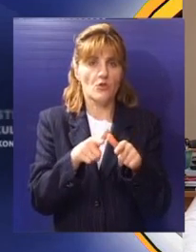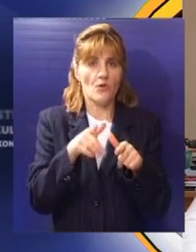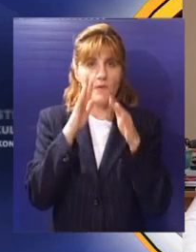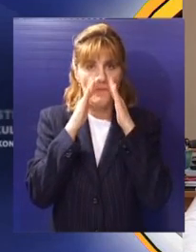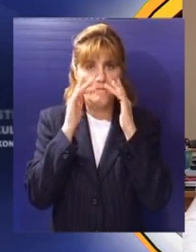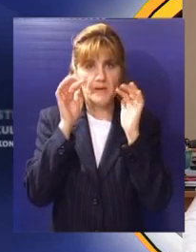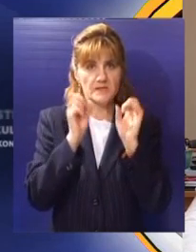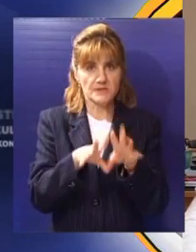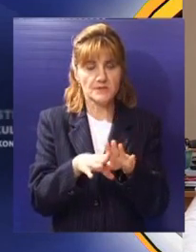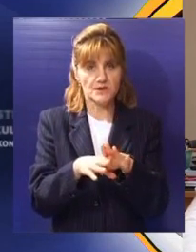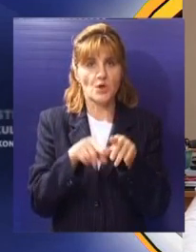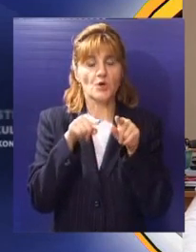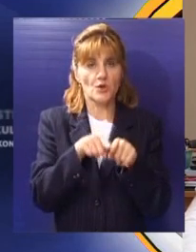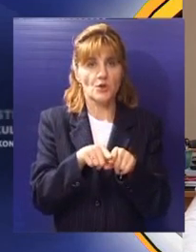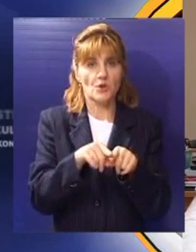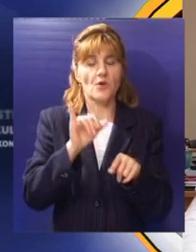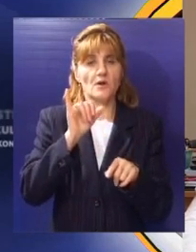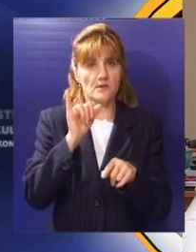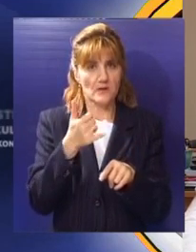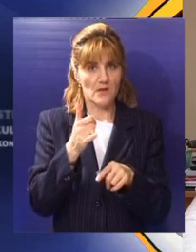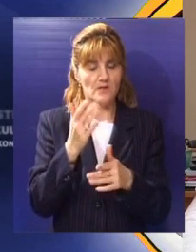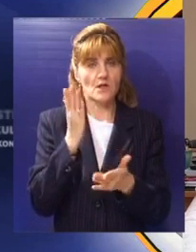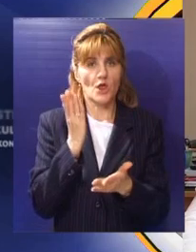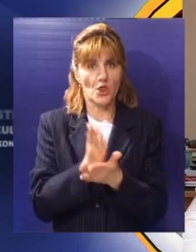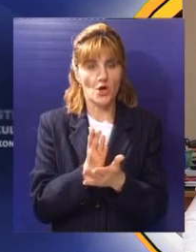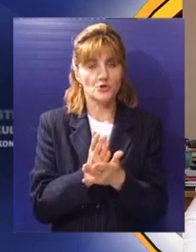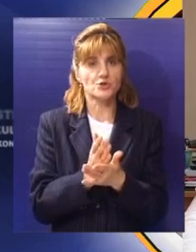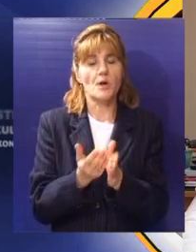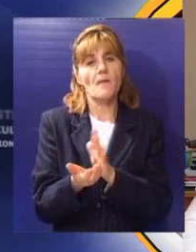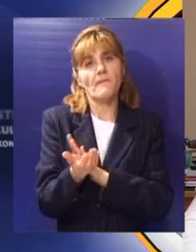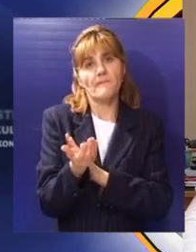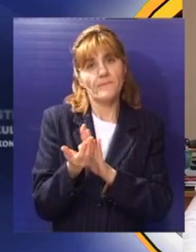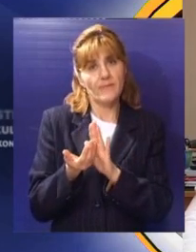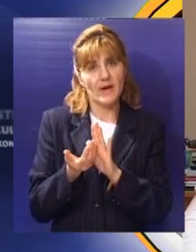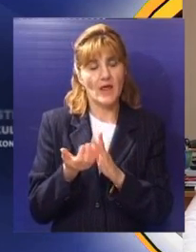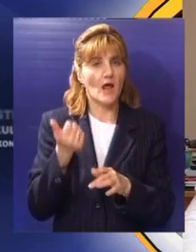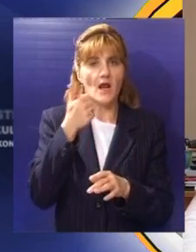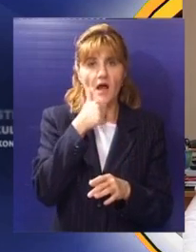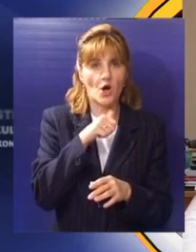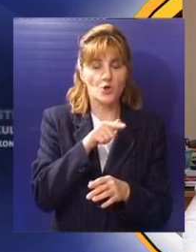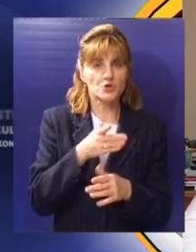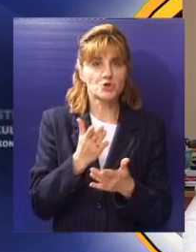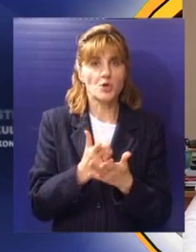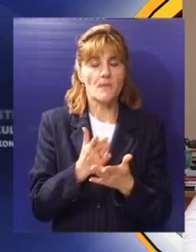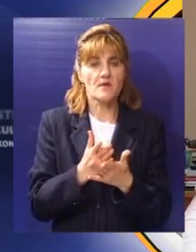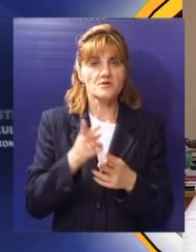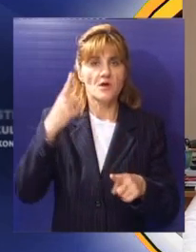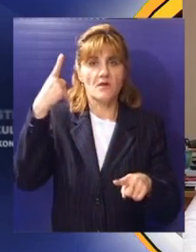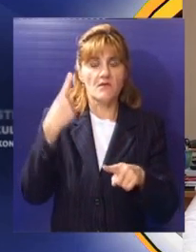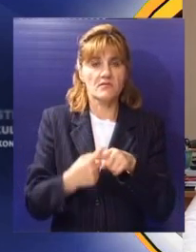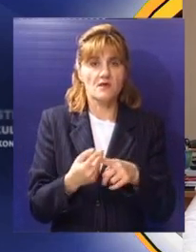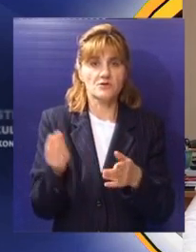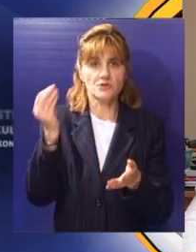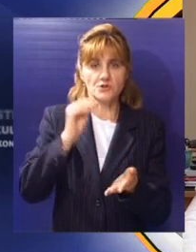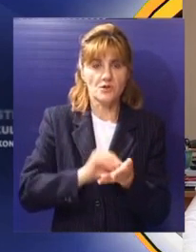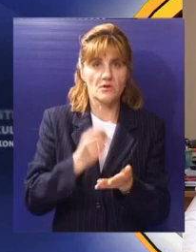regionalne deponije, a to će se naravno desiti još pre nego što se predlog odluke u